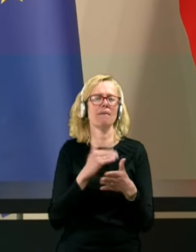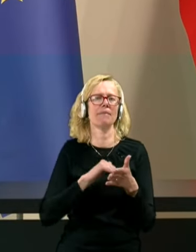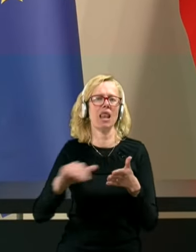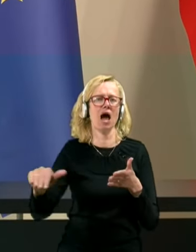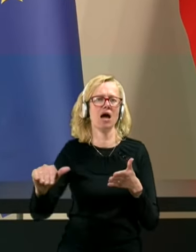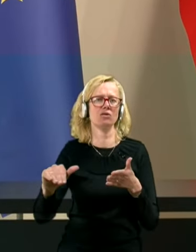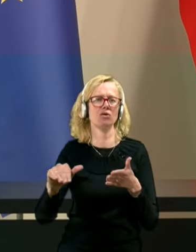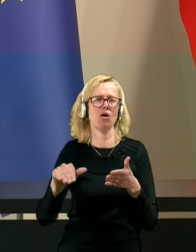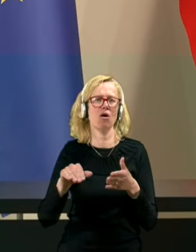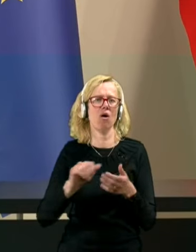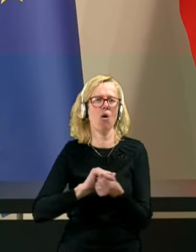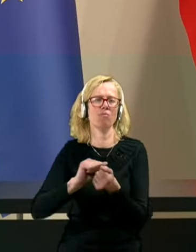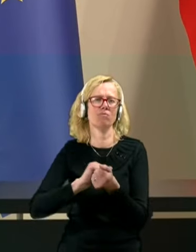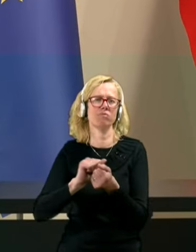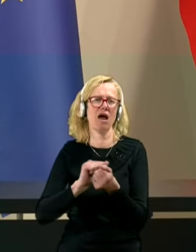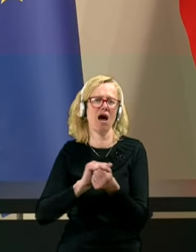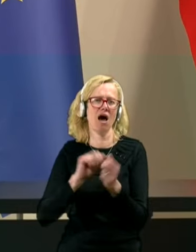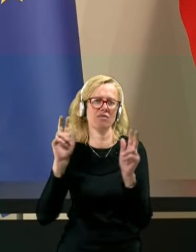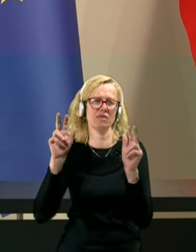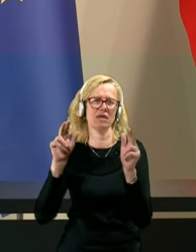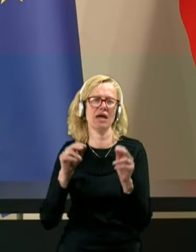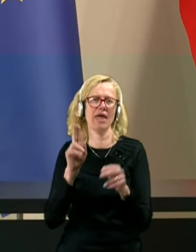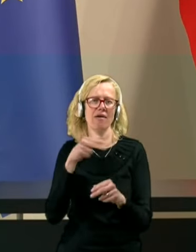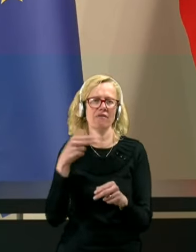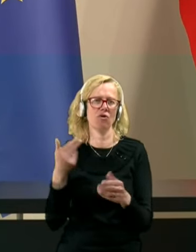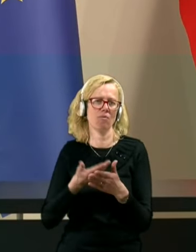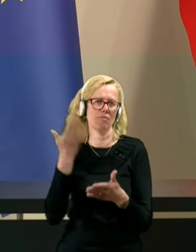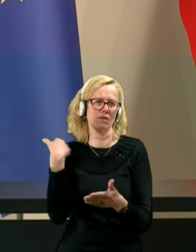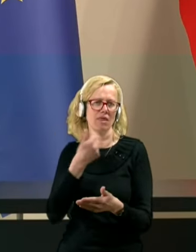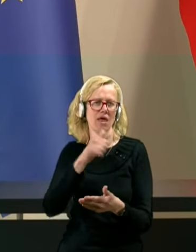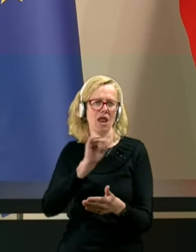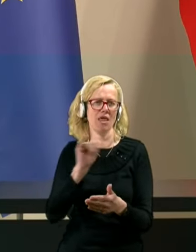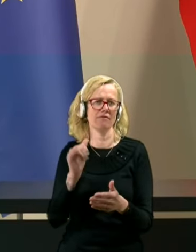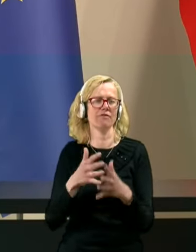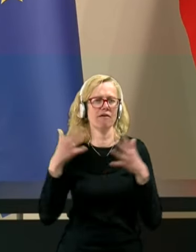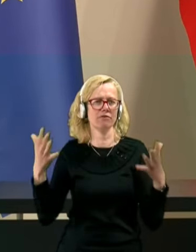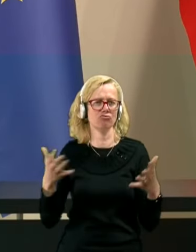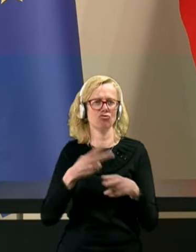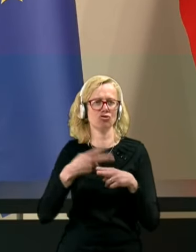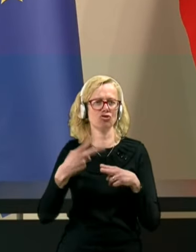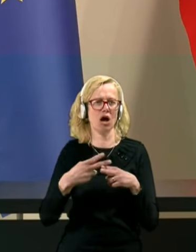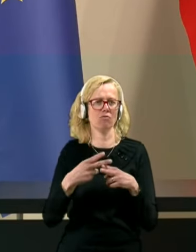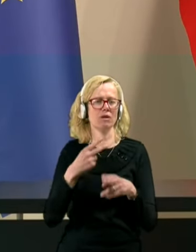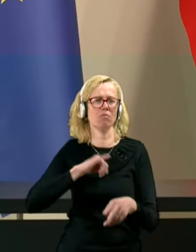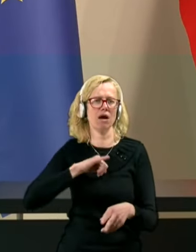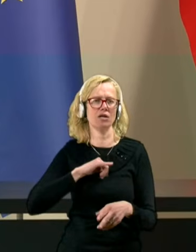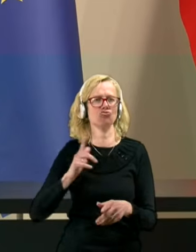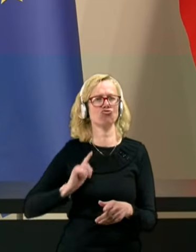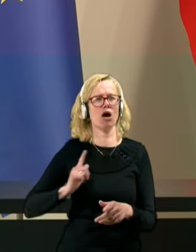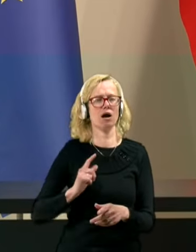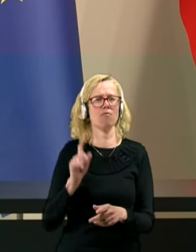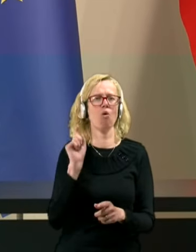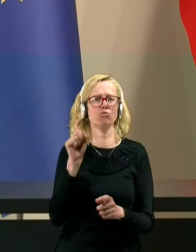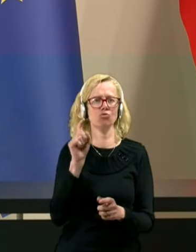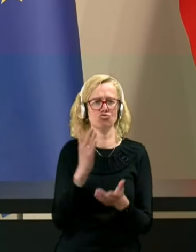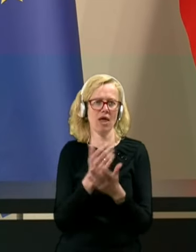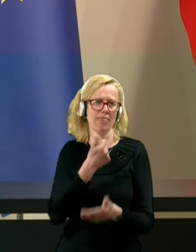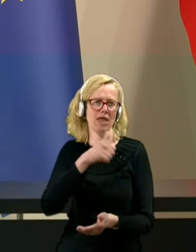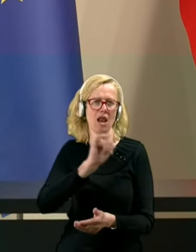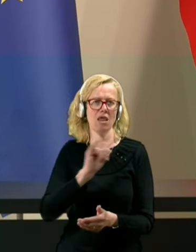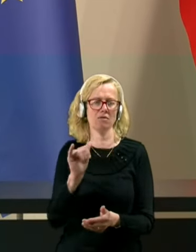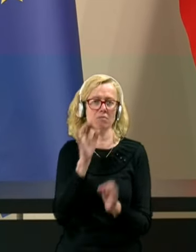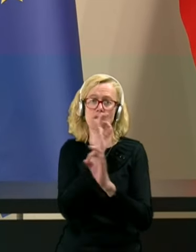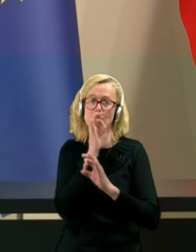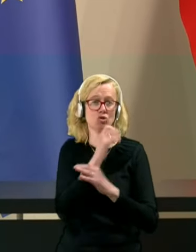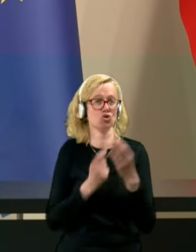opranih evrov pred enajstimi leti v največji državni banki, čakamo ob tožnico že 11 let, pa se ni